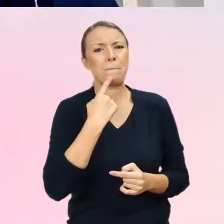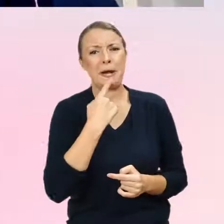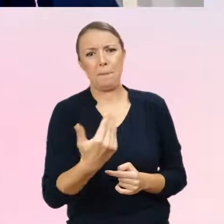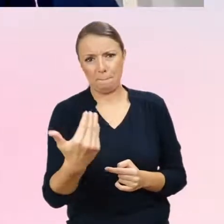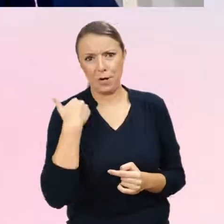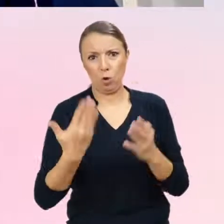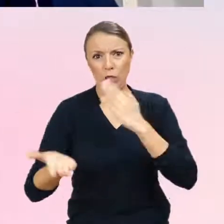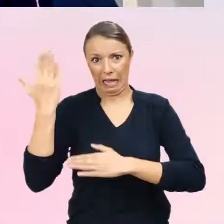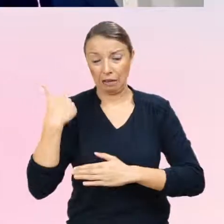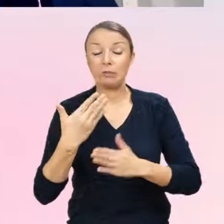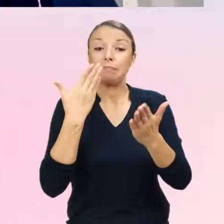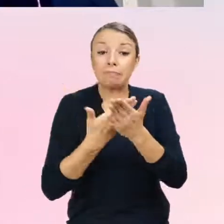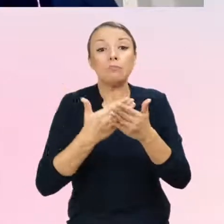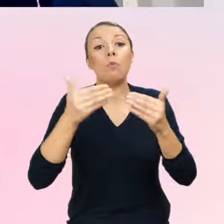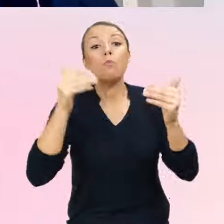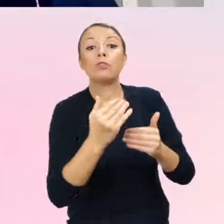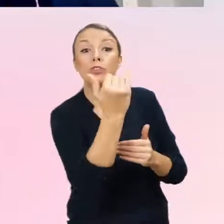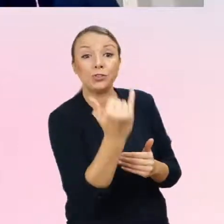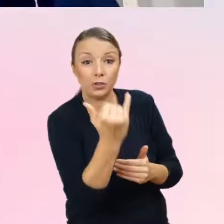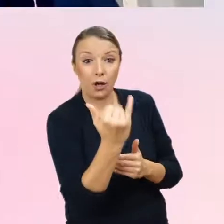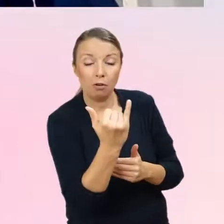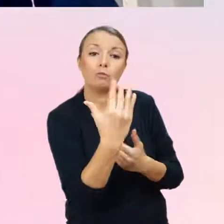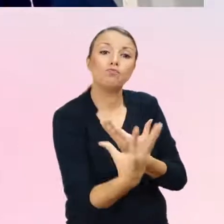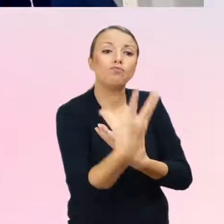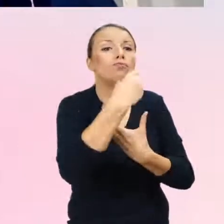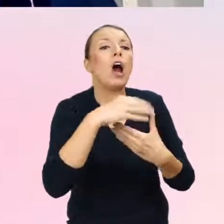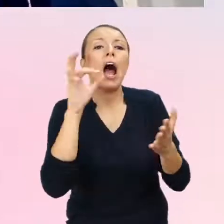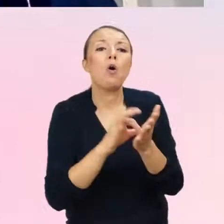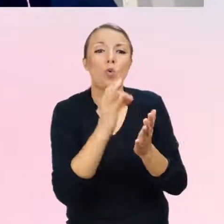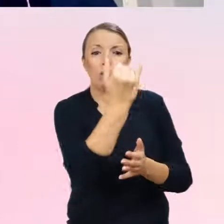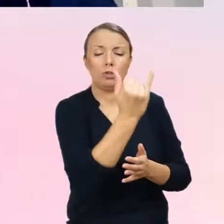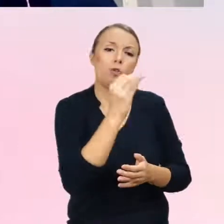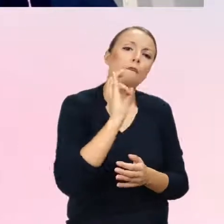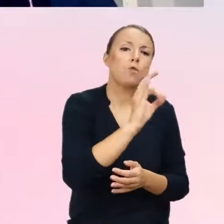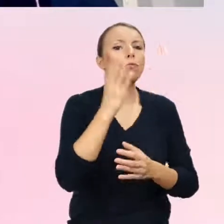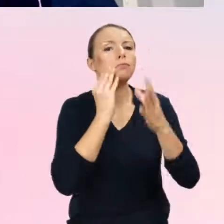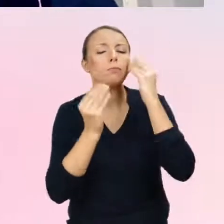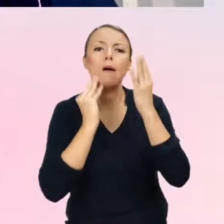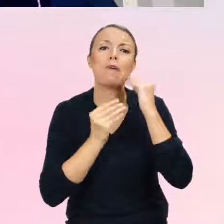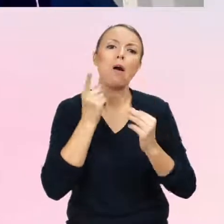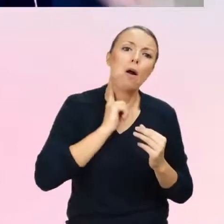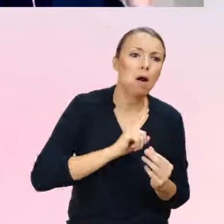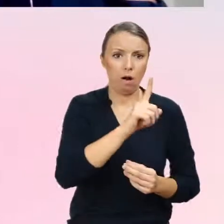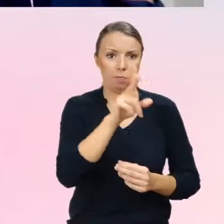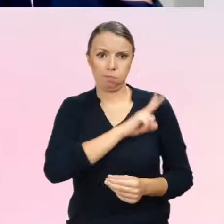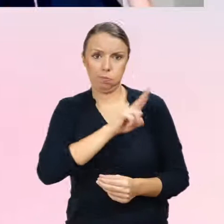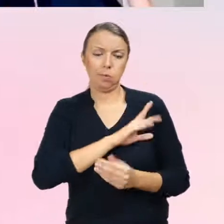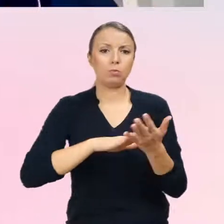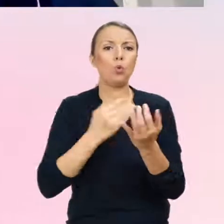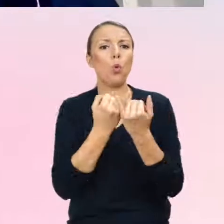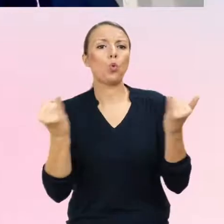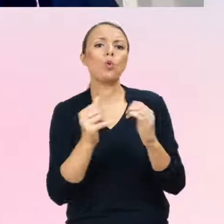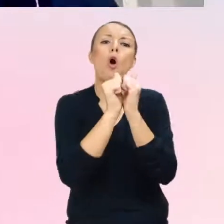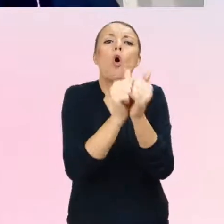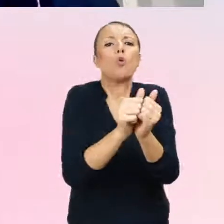badania takie, które po prostu przejawiało zabawy na niby lub odgrywanie ról, zabawki, gry i aktywności, czy przejawiają jakieś